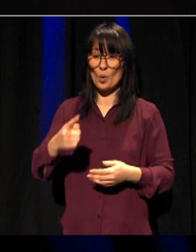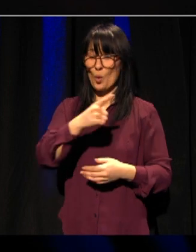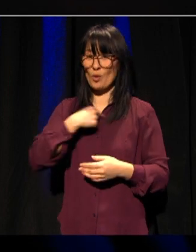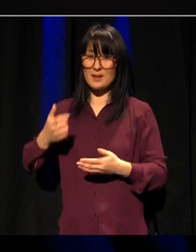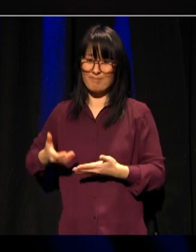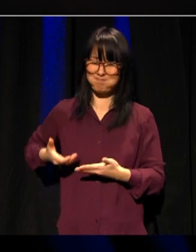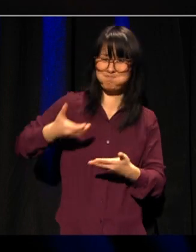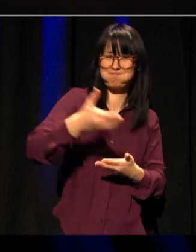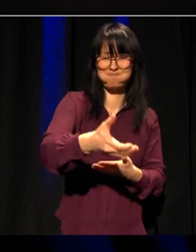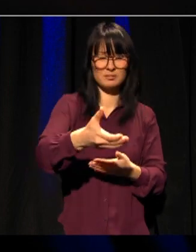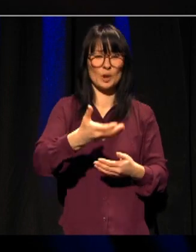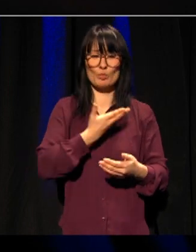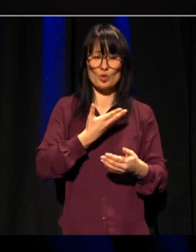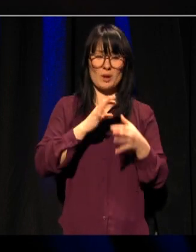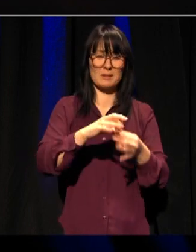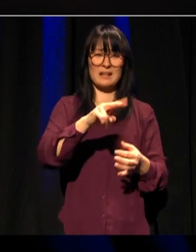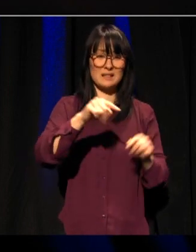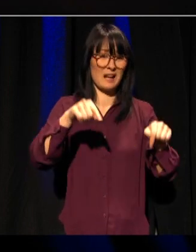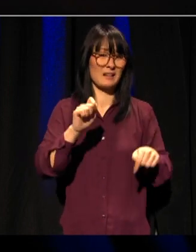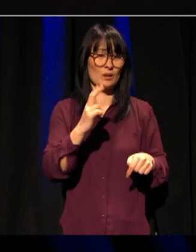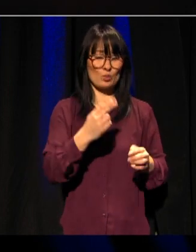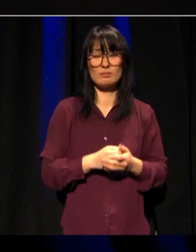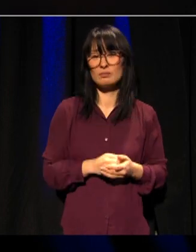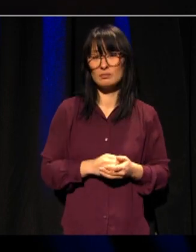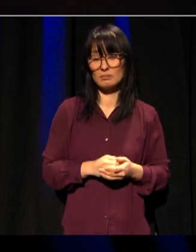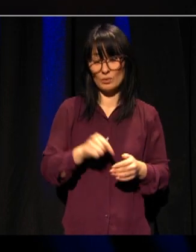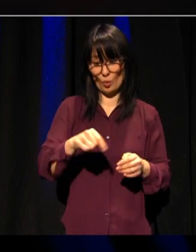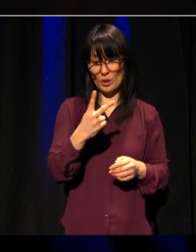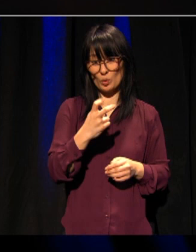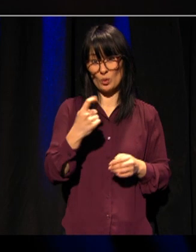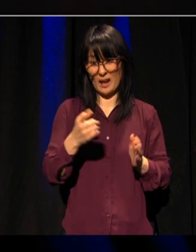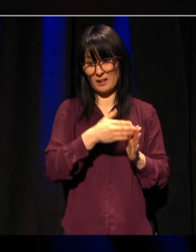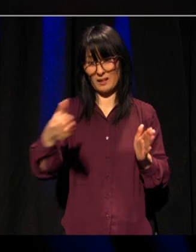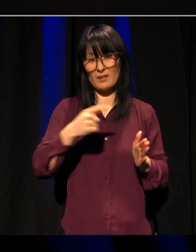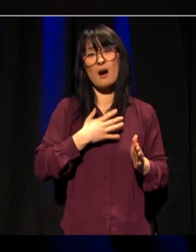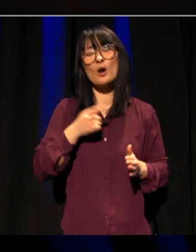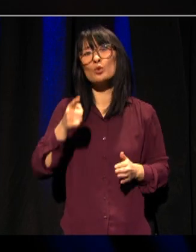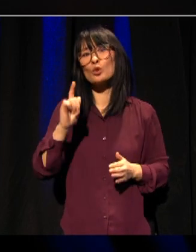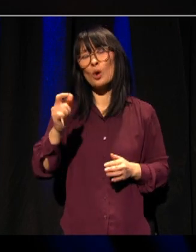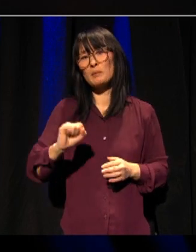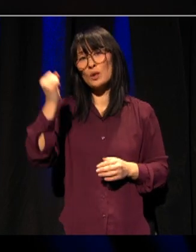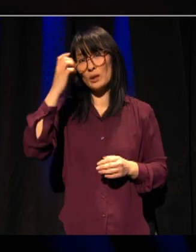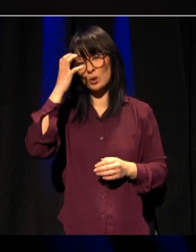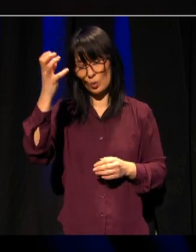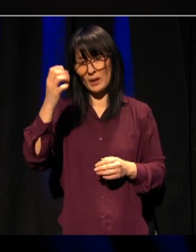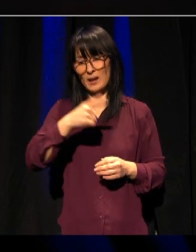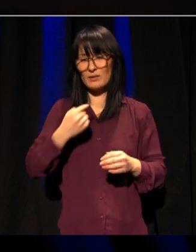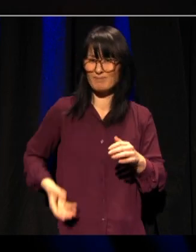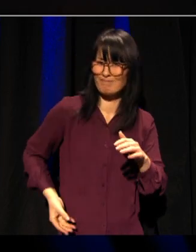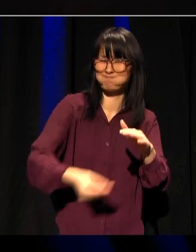digitalisering ved NTNU. I 2021 ligger det 112 millioner kroner i vårt eget